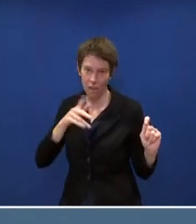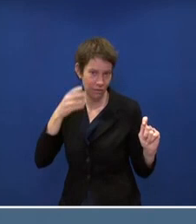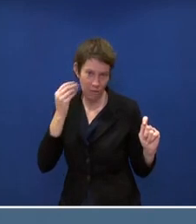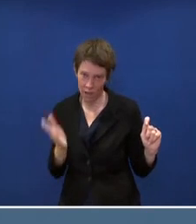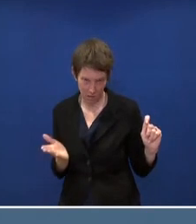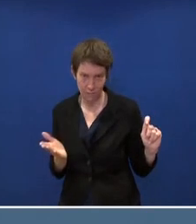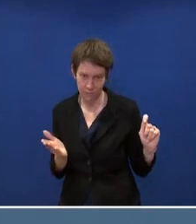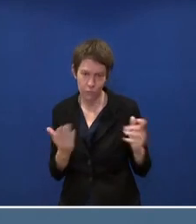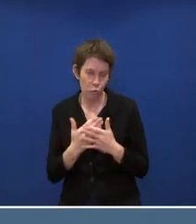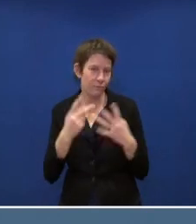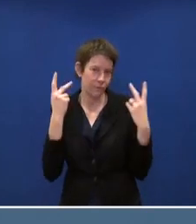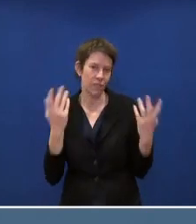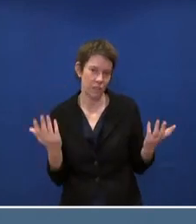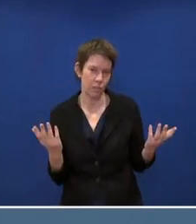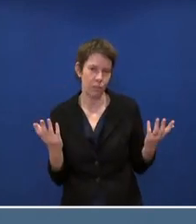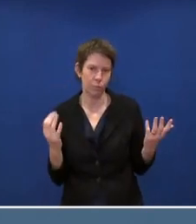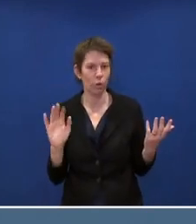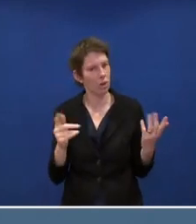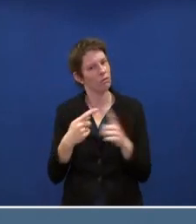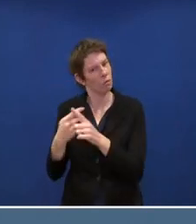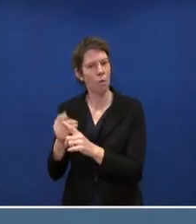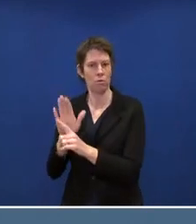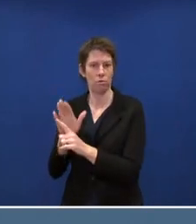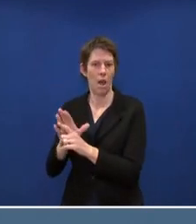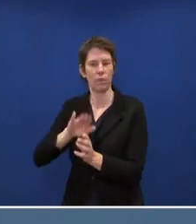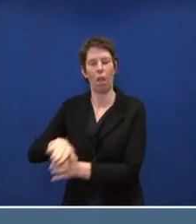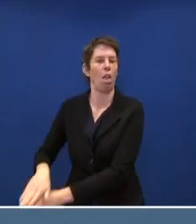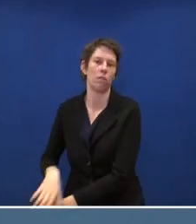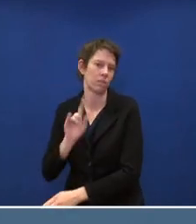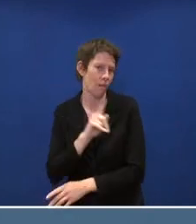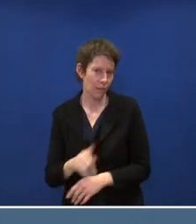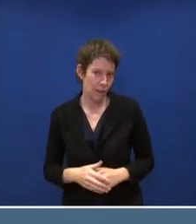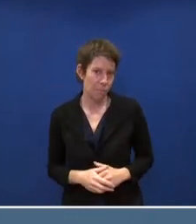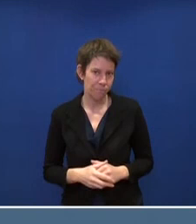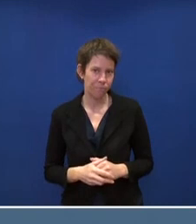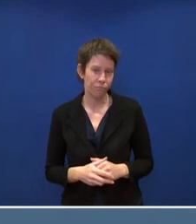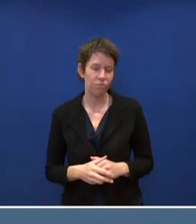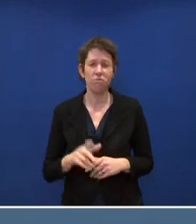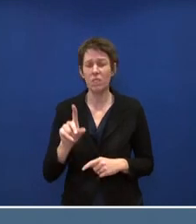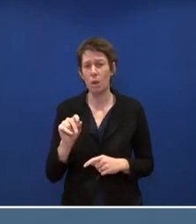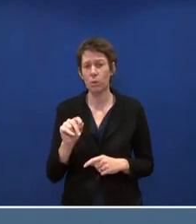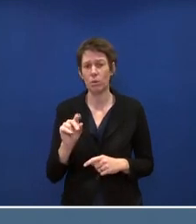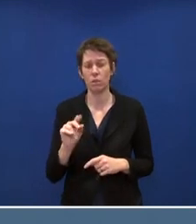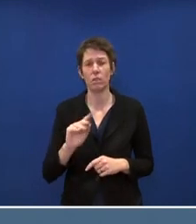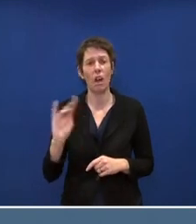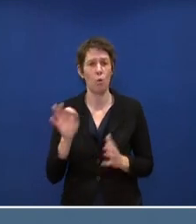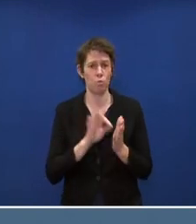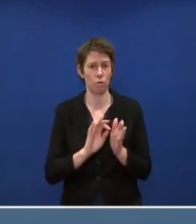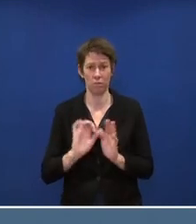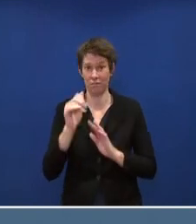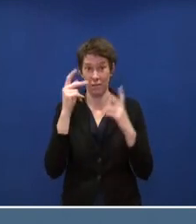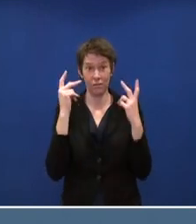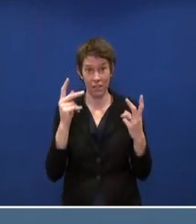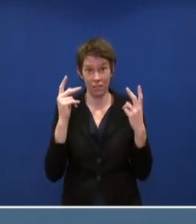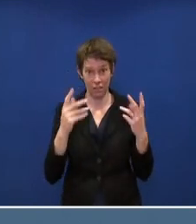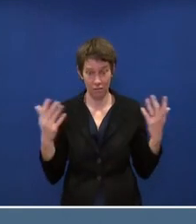und also nicht aus dem Blick verloren werden darf. Und das ein wichtiger Punkt, ein wichtiges Thema